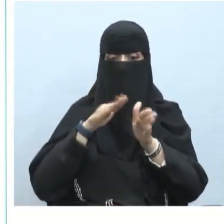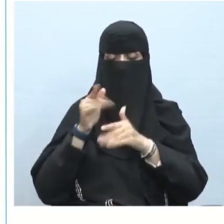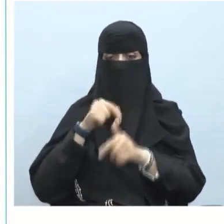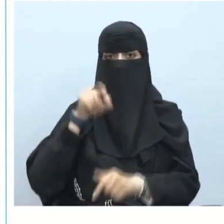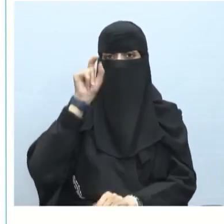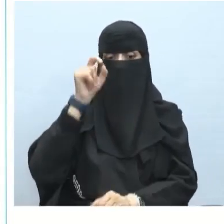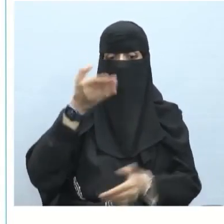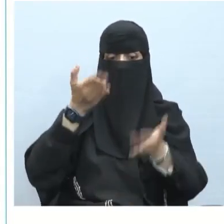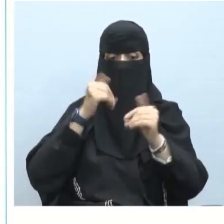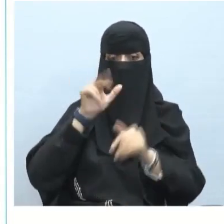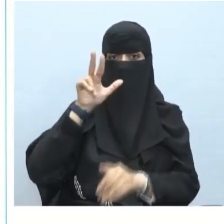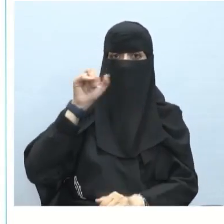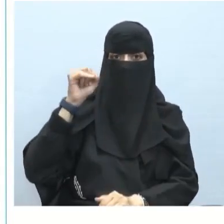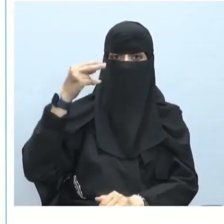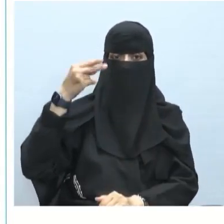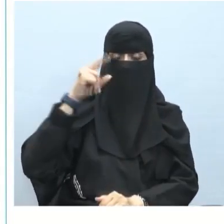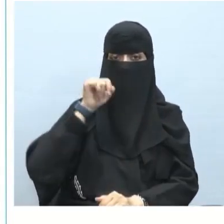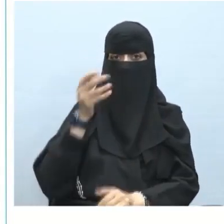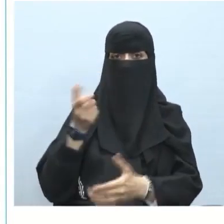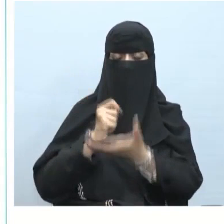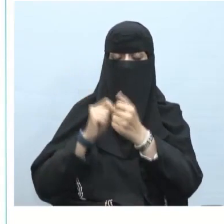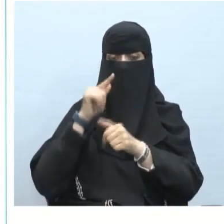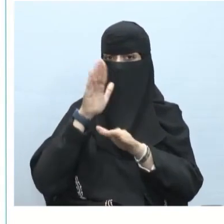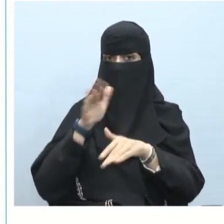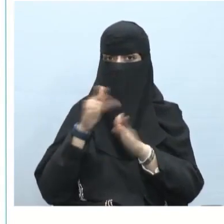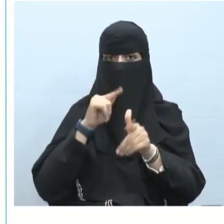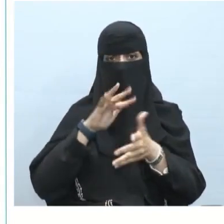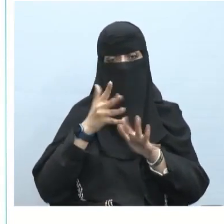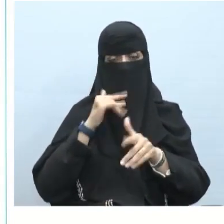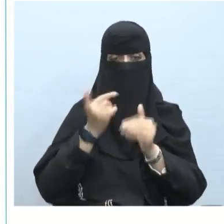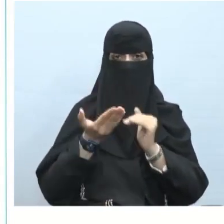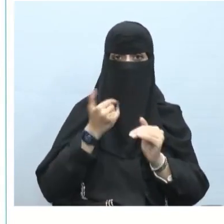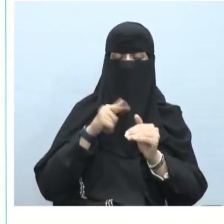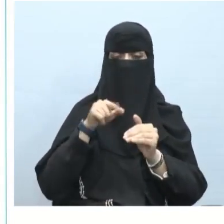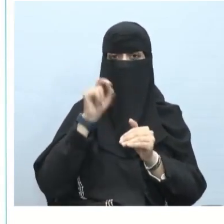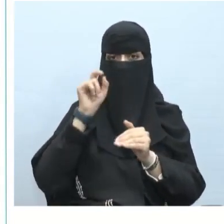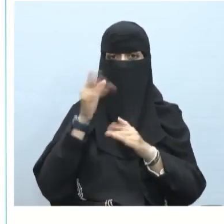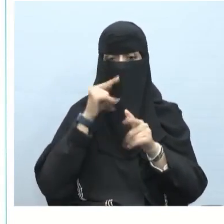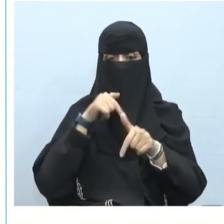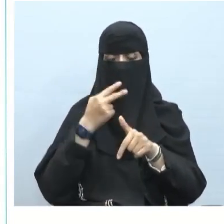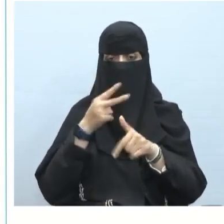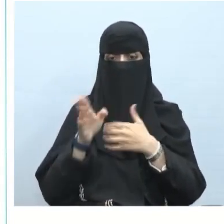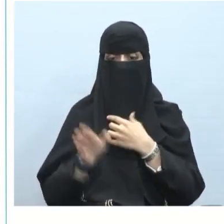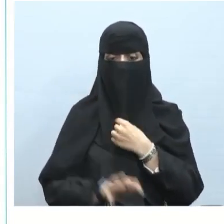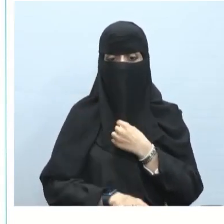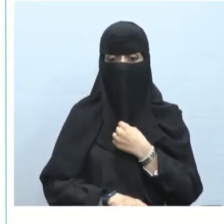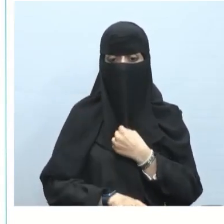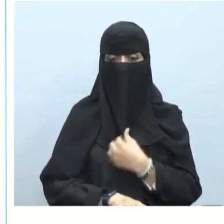عليه أي الجزء الأول سيكون مجروراً إذن ممكن أن يسبق حرف جر سننظر الآن